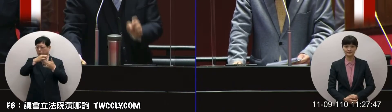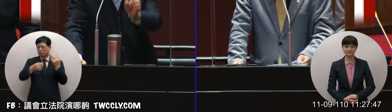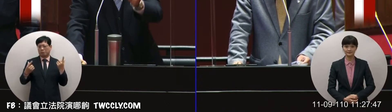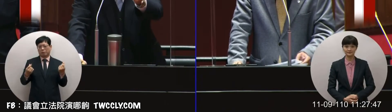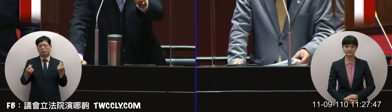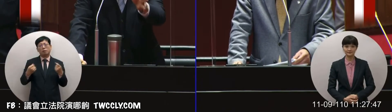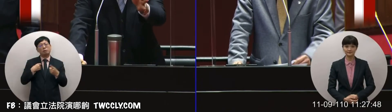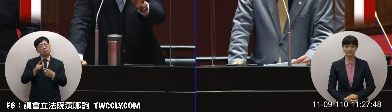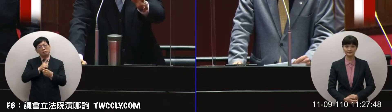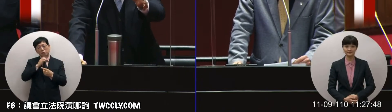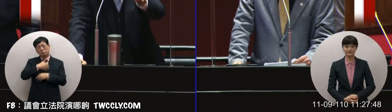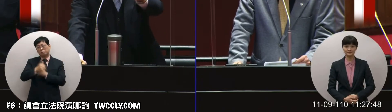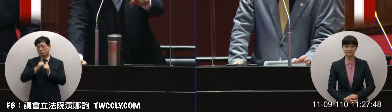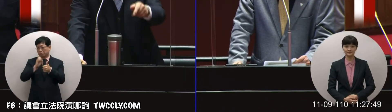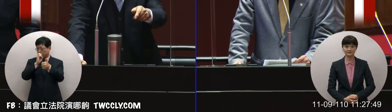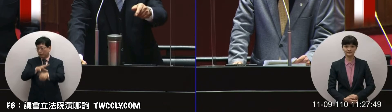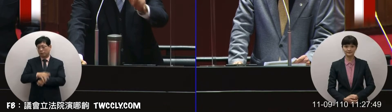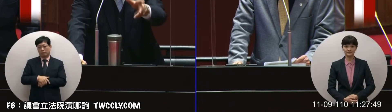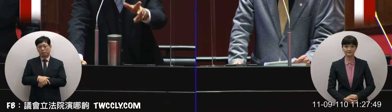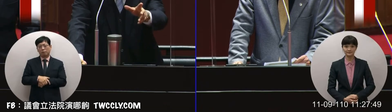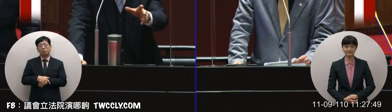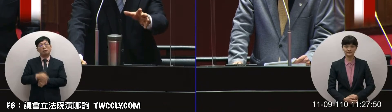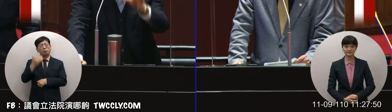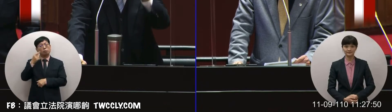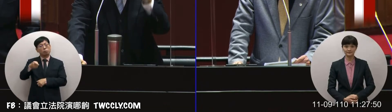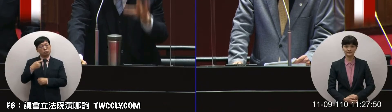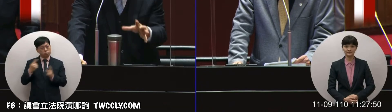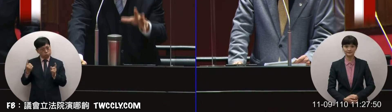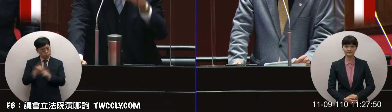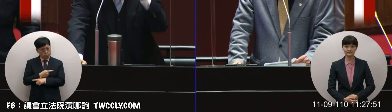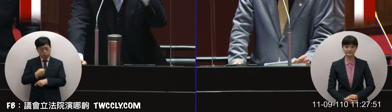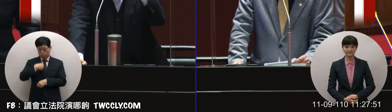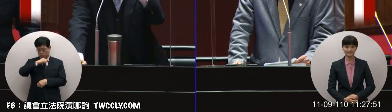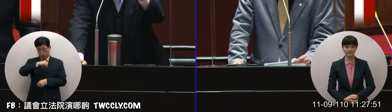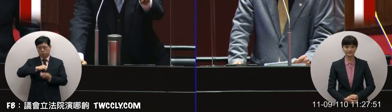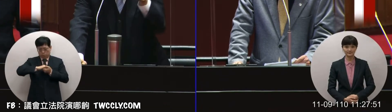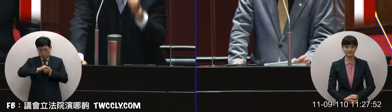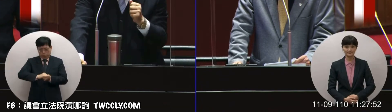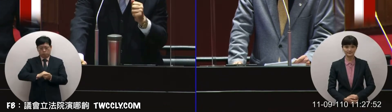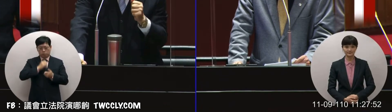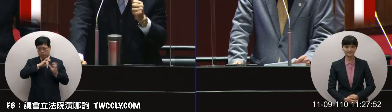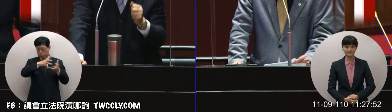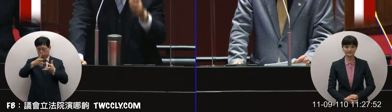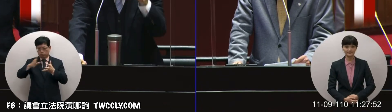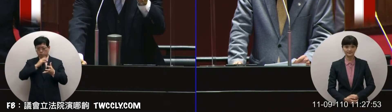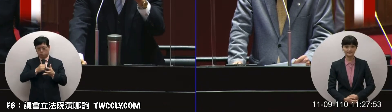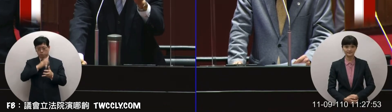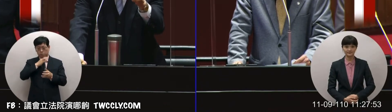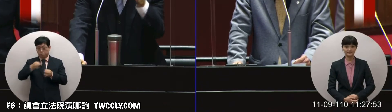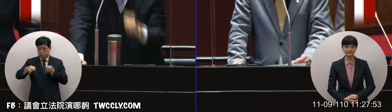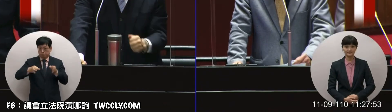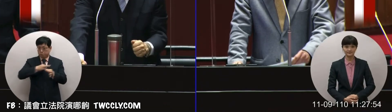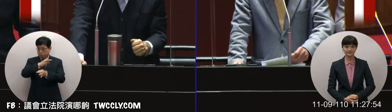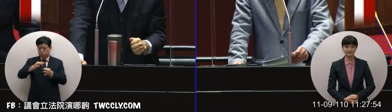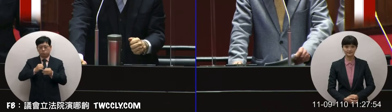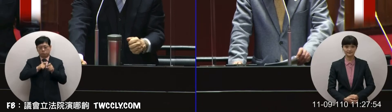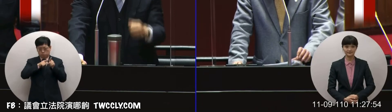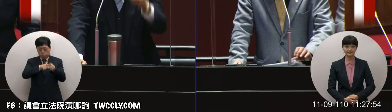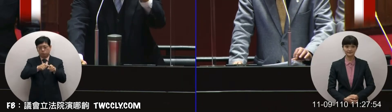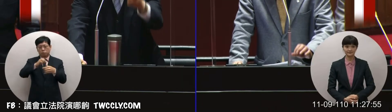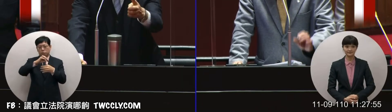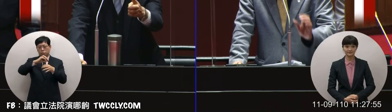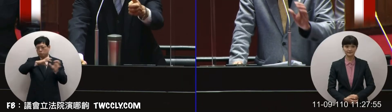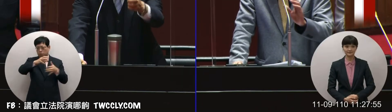準你跟你的鄉親說啦委員你說齁台灣一定要做世界無益就要照國際標準